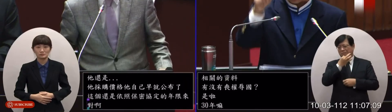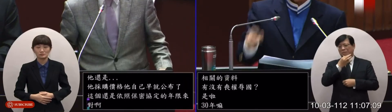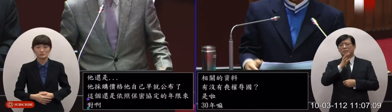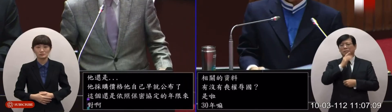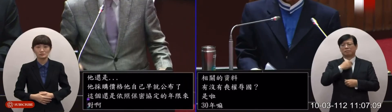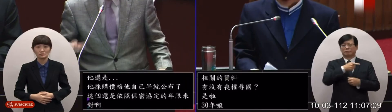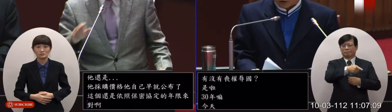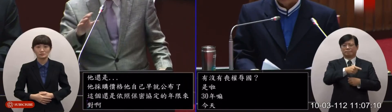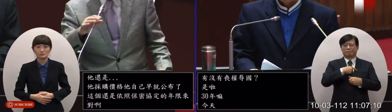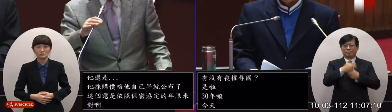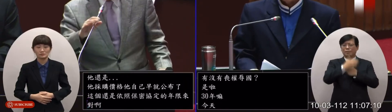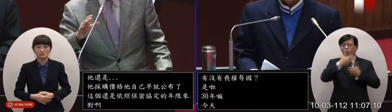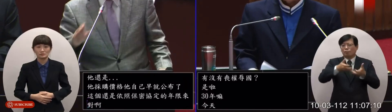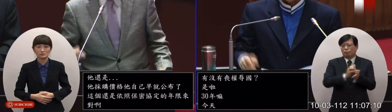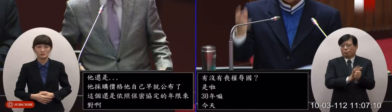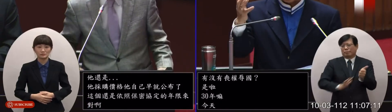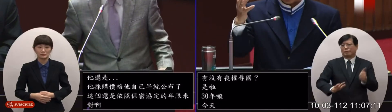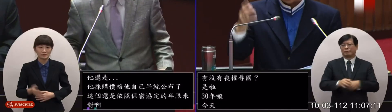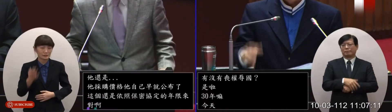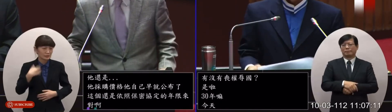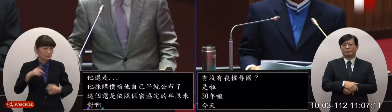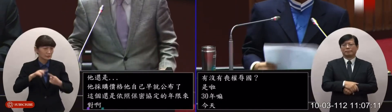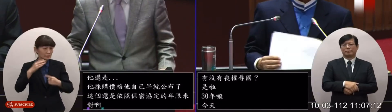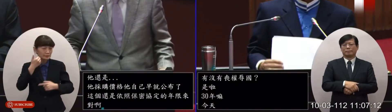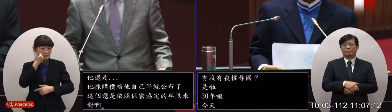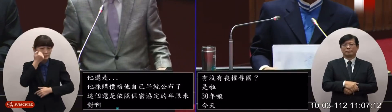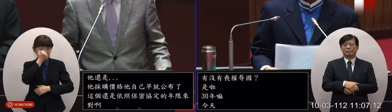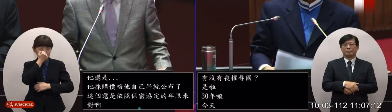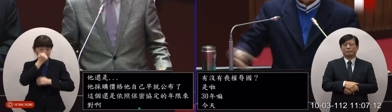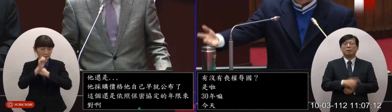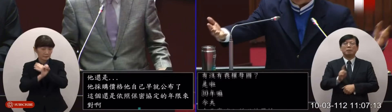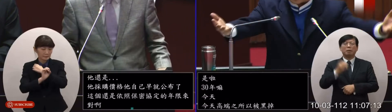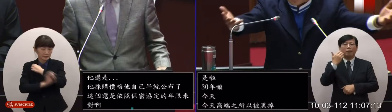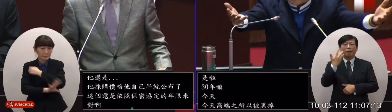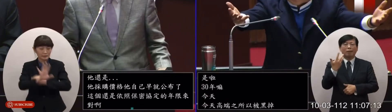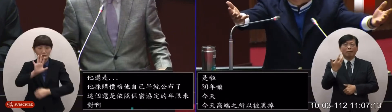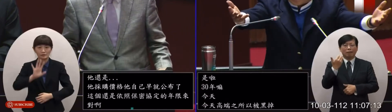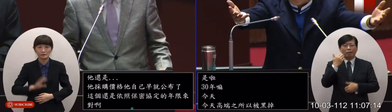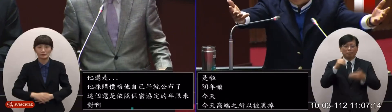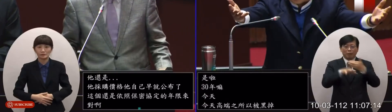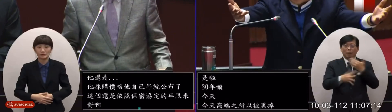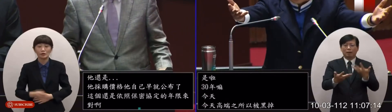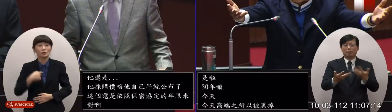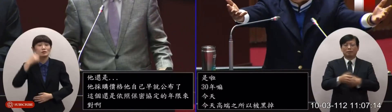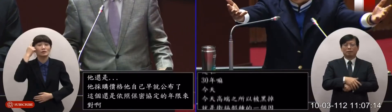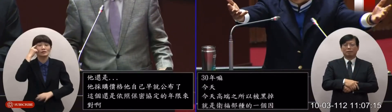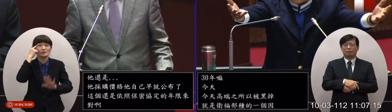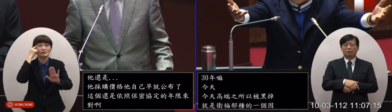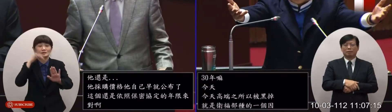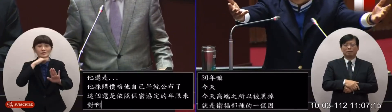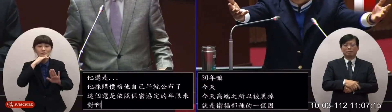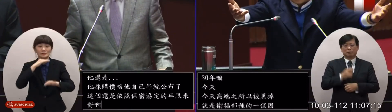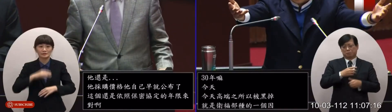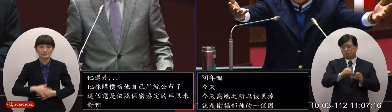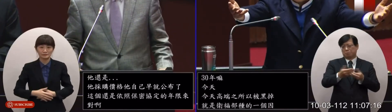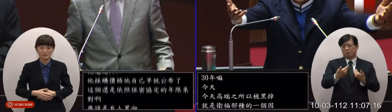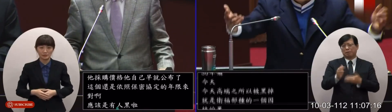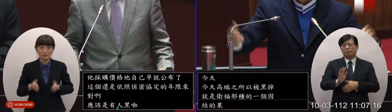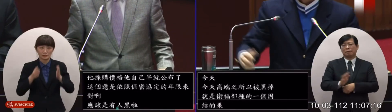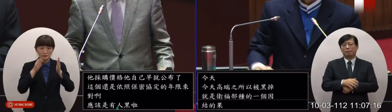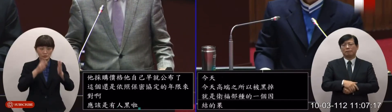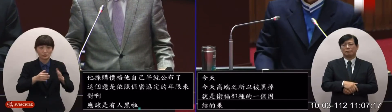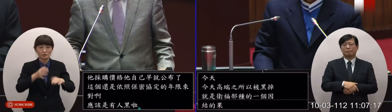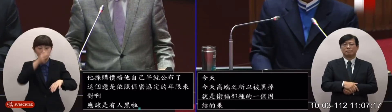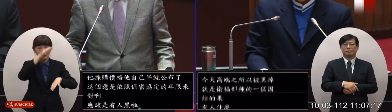部中的一個印應該是有人黑寫的國有人什麼到現在為止你還不給啊我想誰在攻擊高端大家都